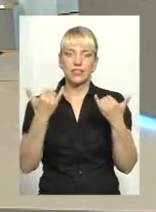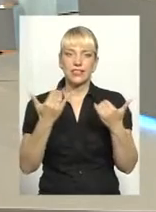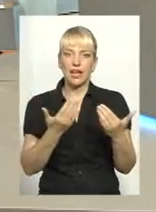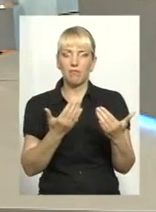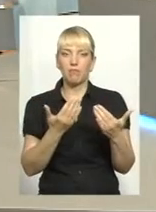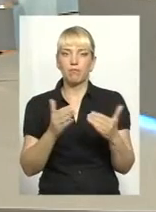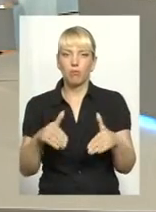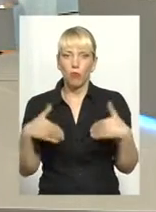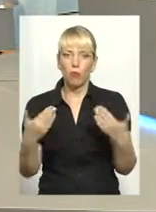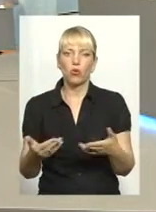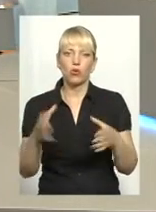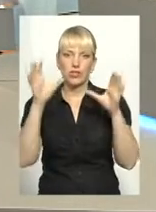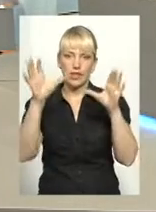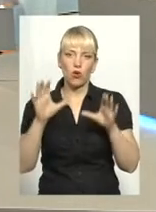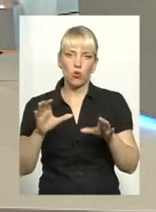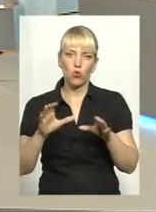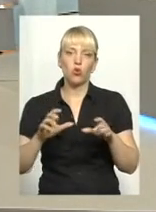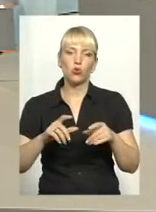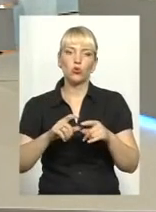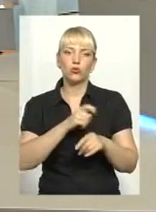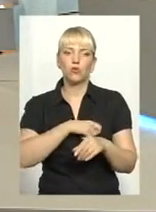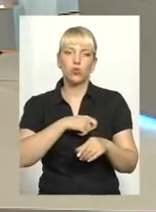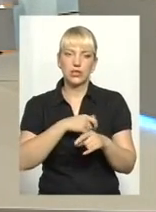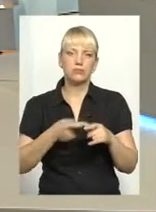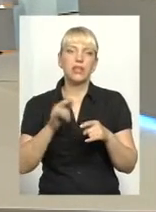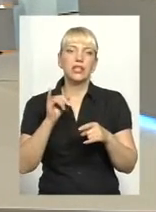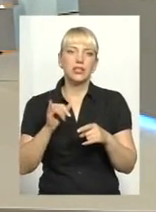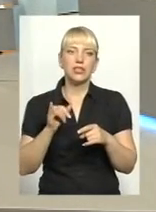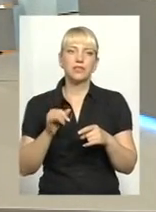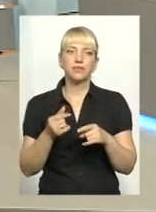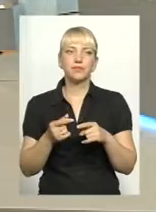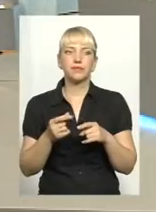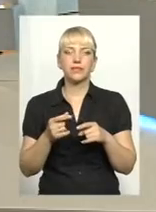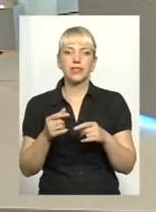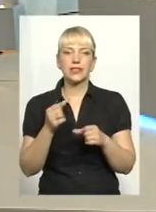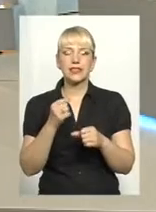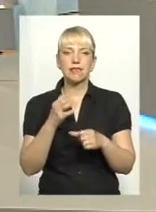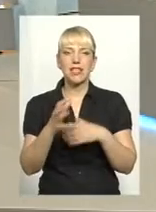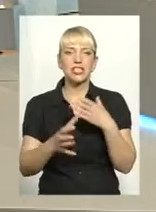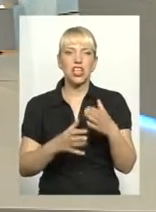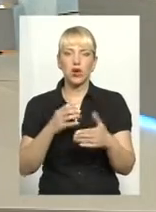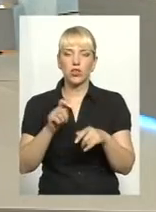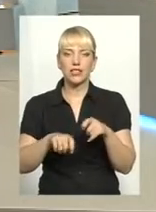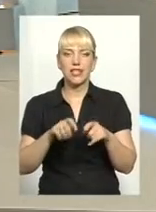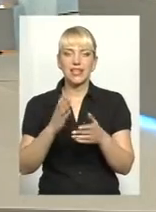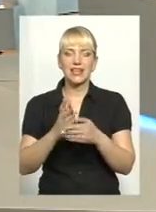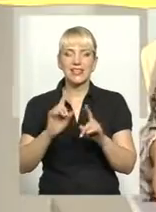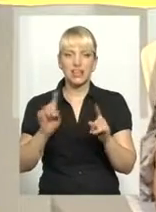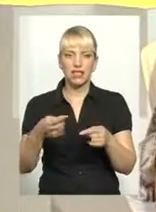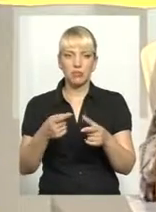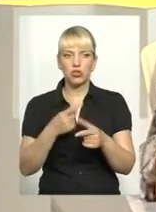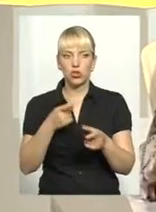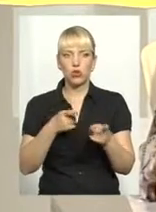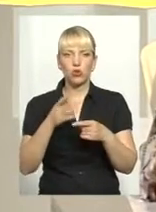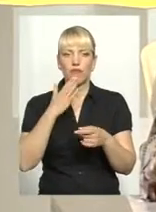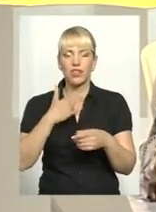законотворцями, напрацьовані механізми разом з міжнародними експертами є затребуваними в державі. Чи готове наше